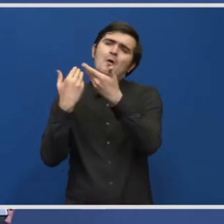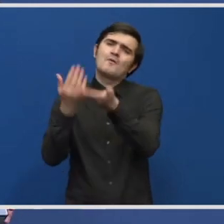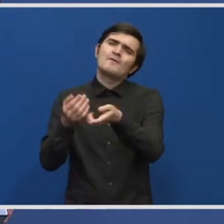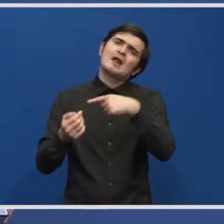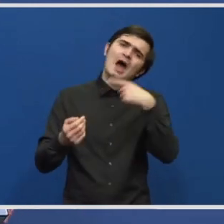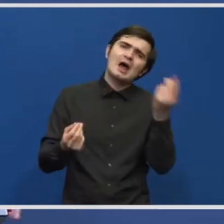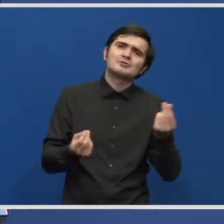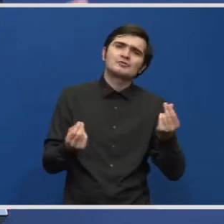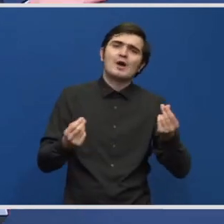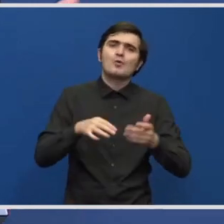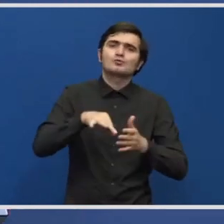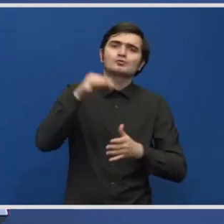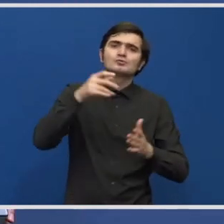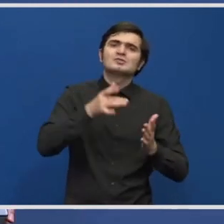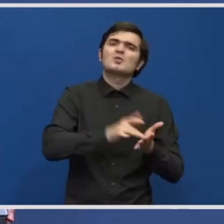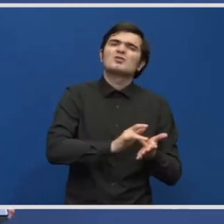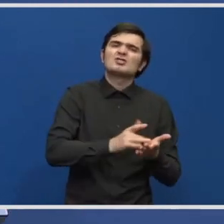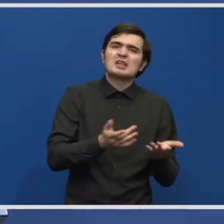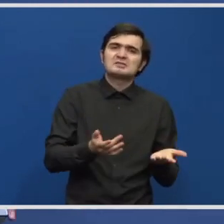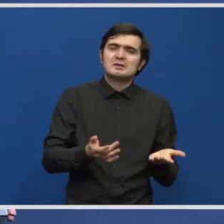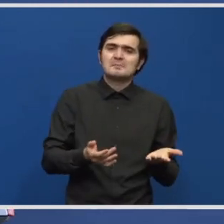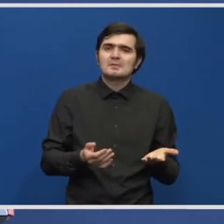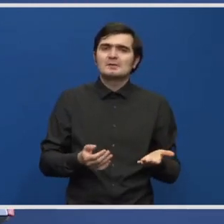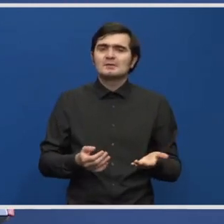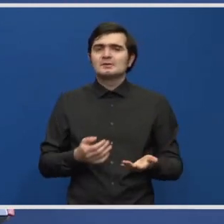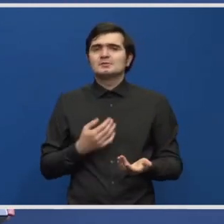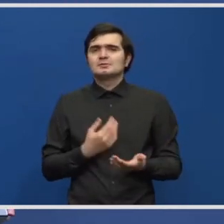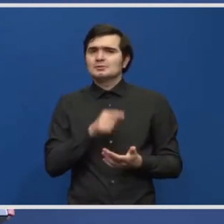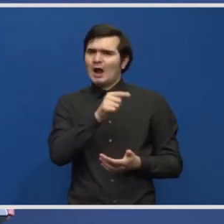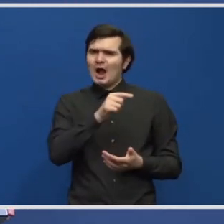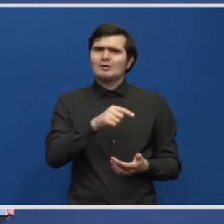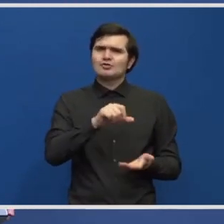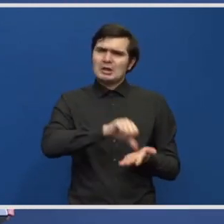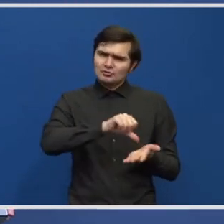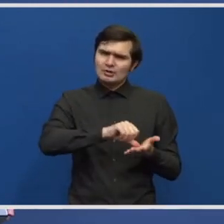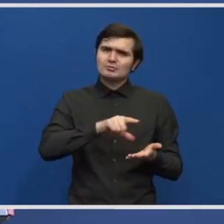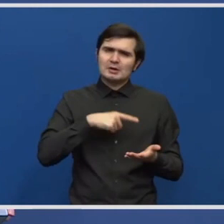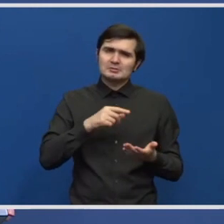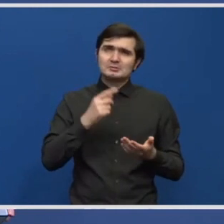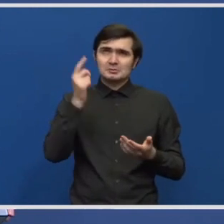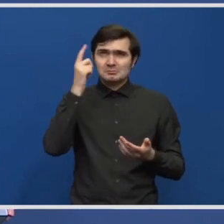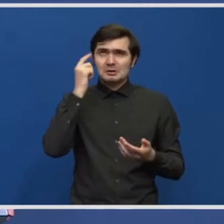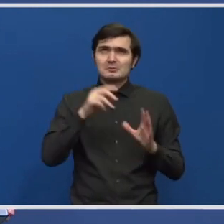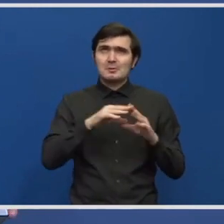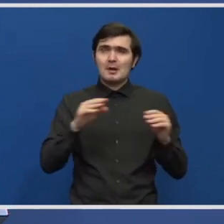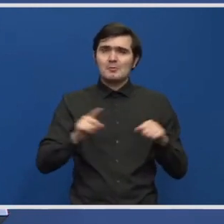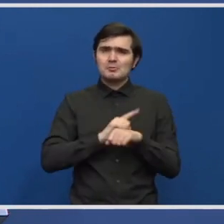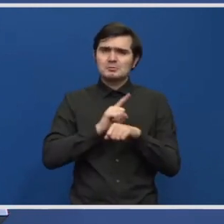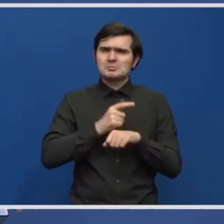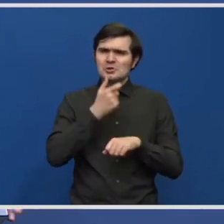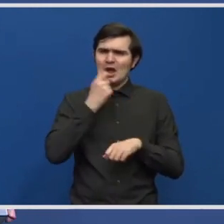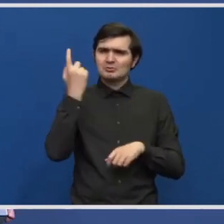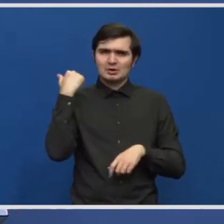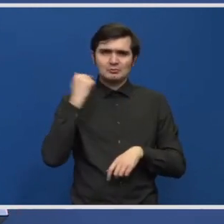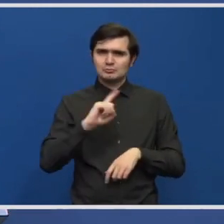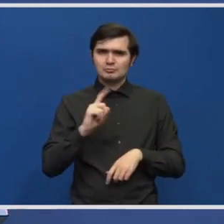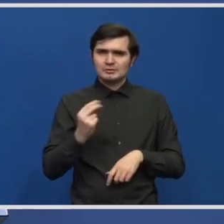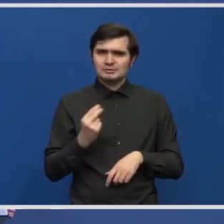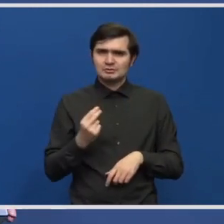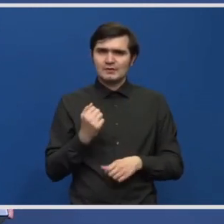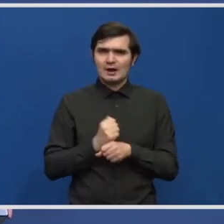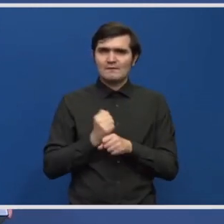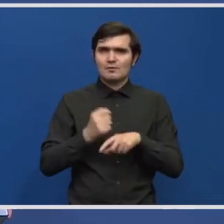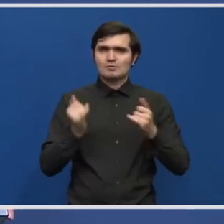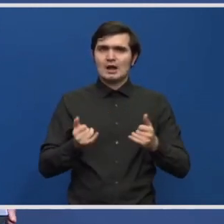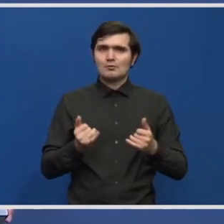alternativă de urgență. Din câte știu, acel centru există de mult timp acolo, de anul trecut. Deci nu este ceva care s-a creat